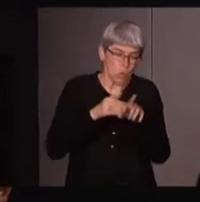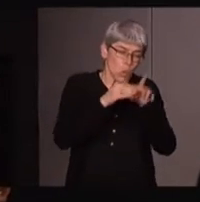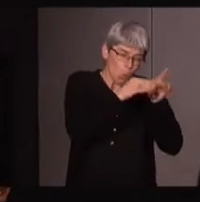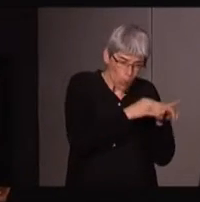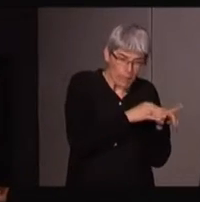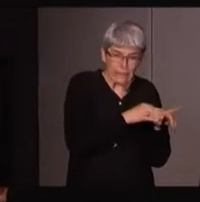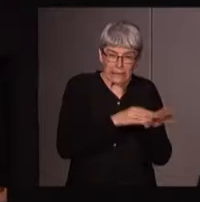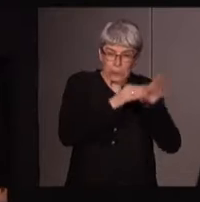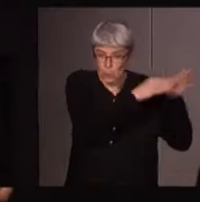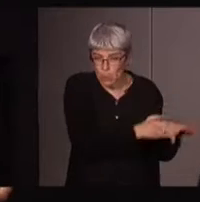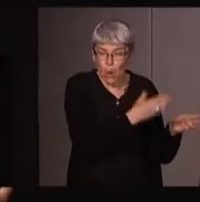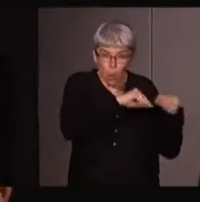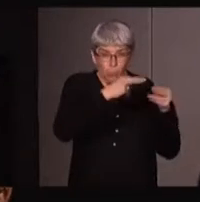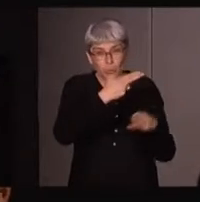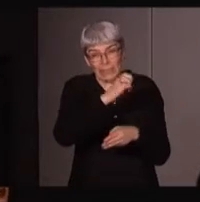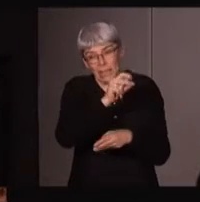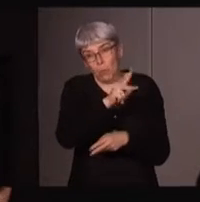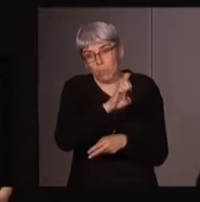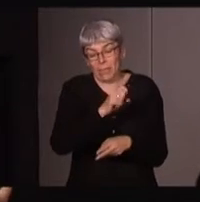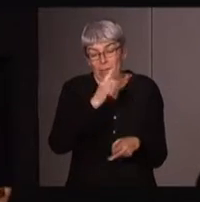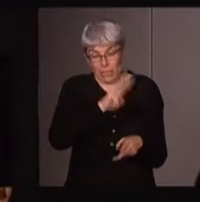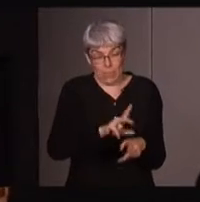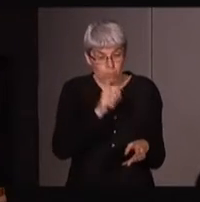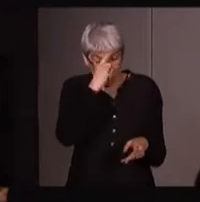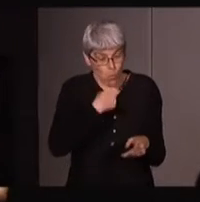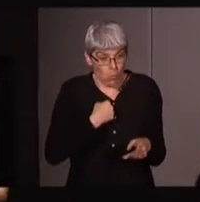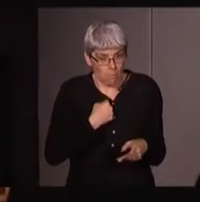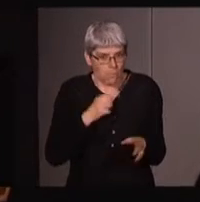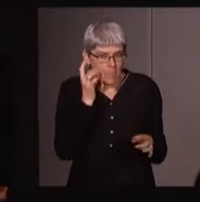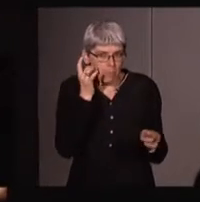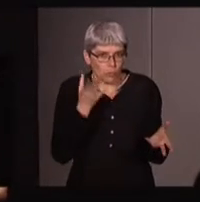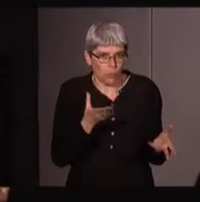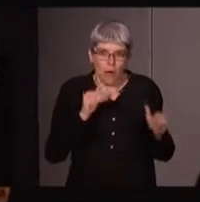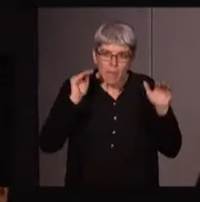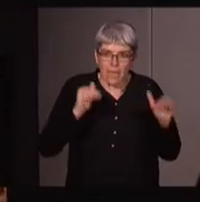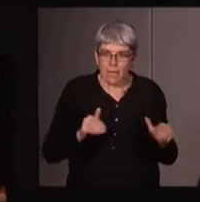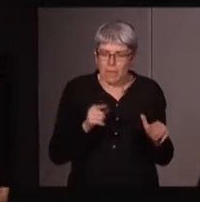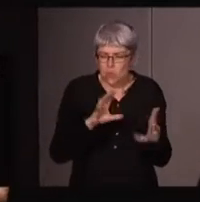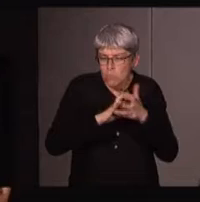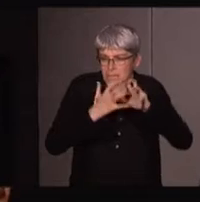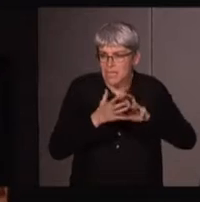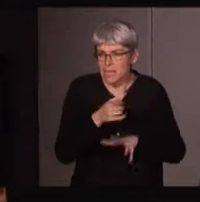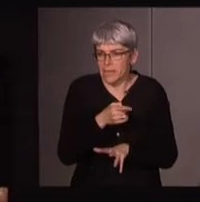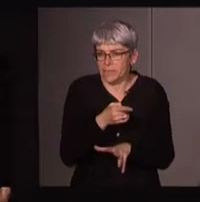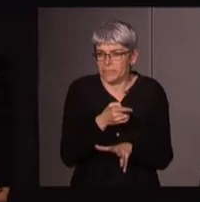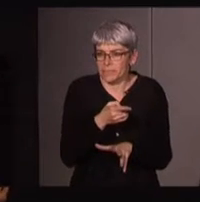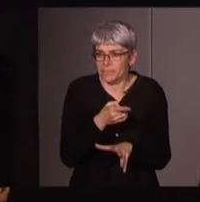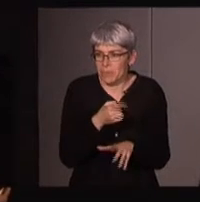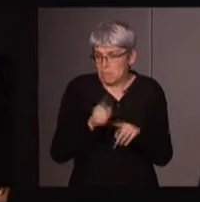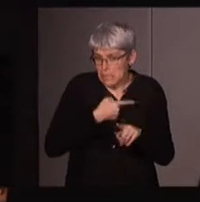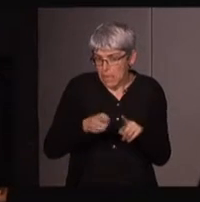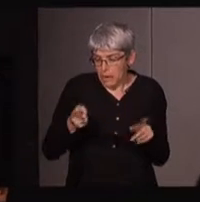pouvoir se dire néopayen, ça pourrait être quasiment des oxymores pour nous, mais de la même façon, c'est très compliqué et tout à fait aussi